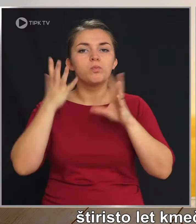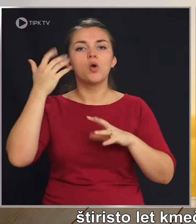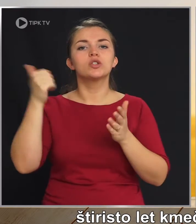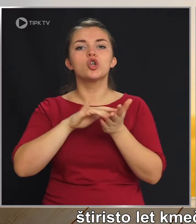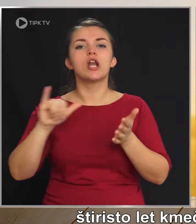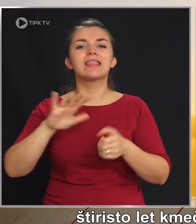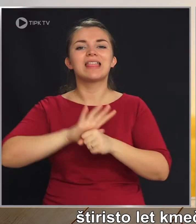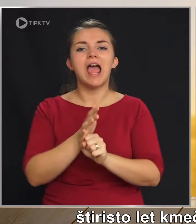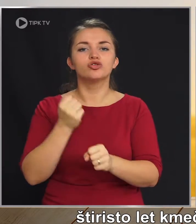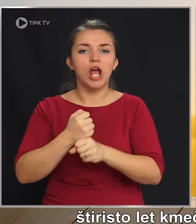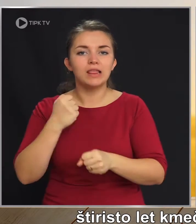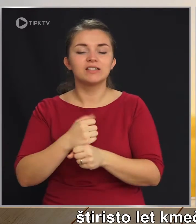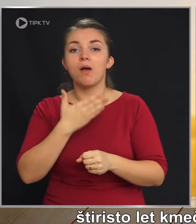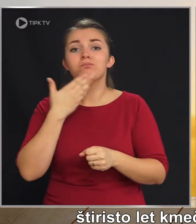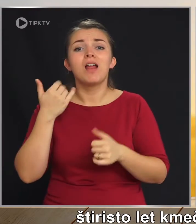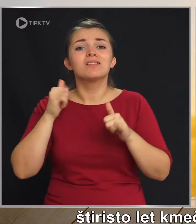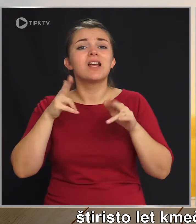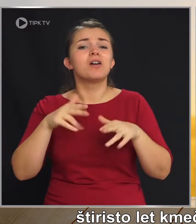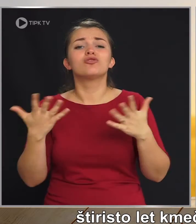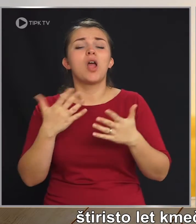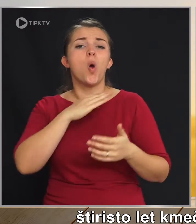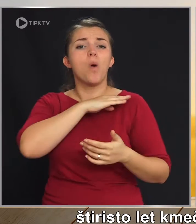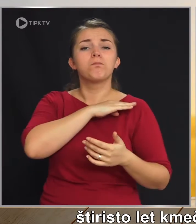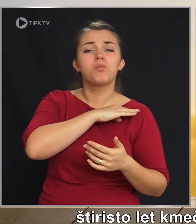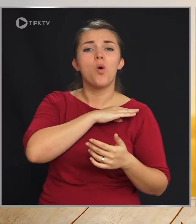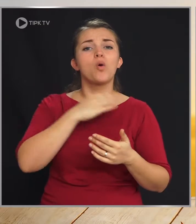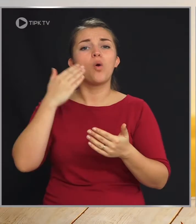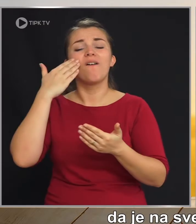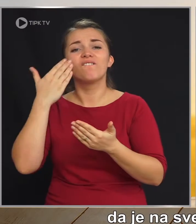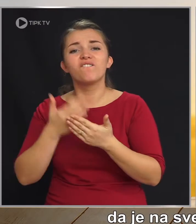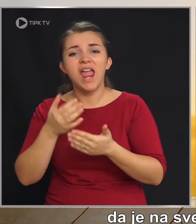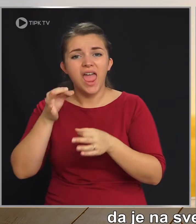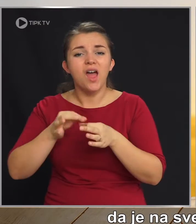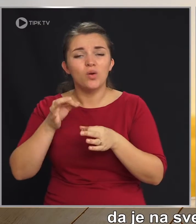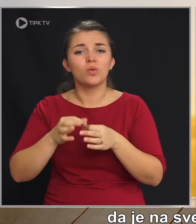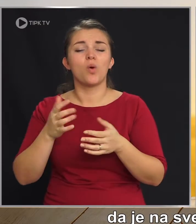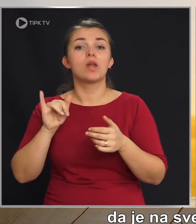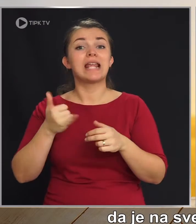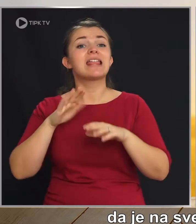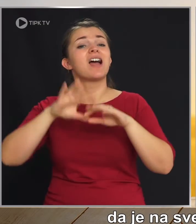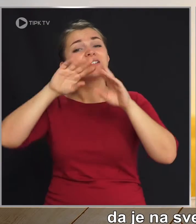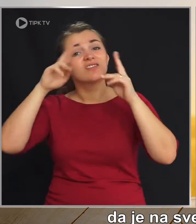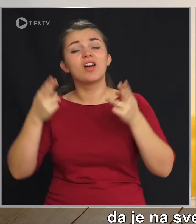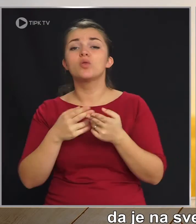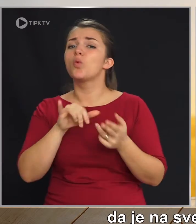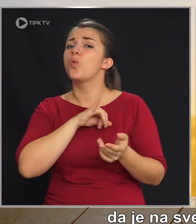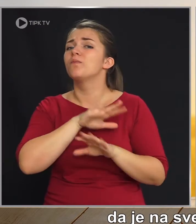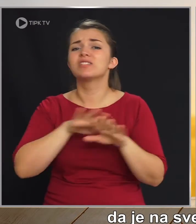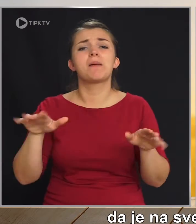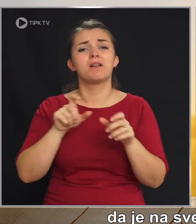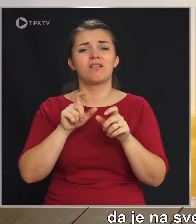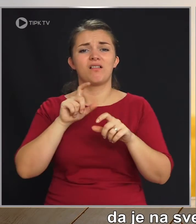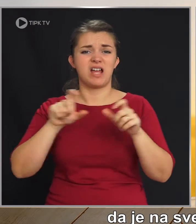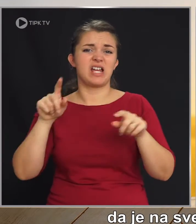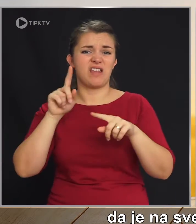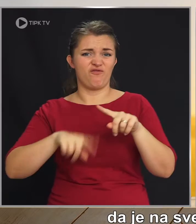brez, da imaš nekje, neko oporo, neko vero, da je na svetu kljub vsem tem krivicam,